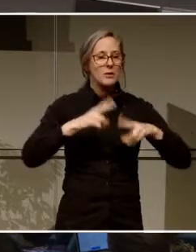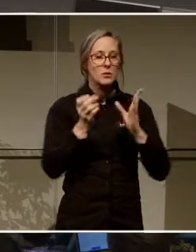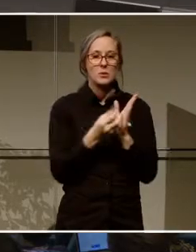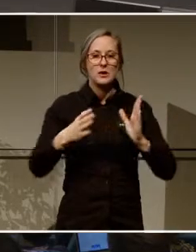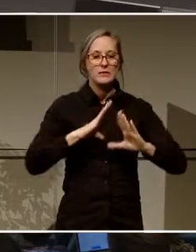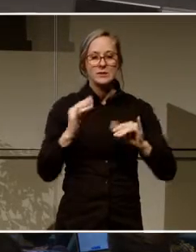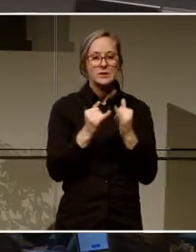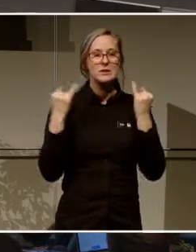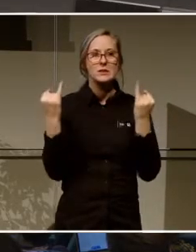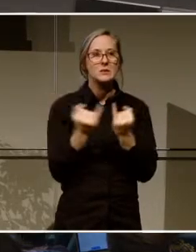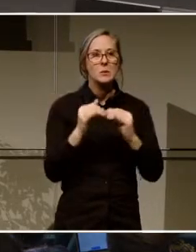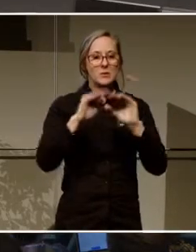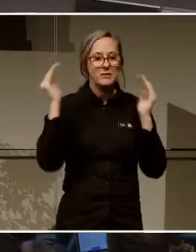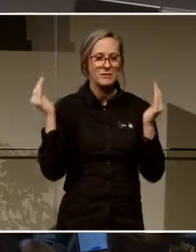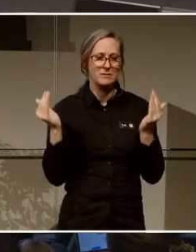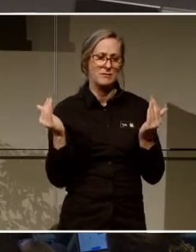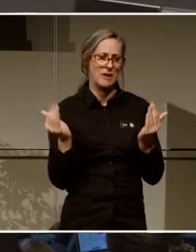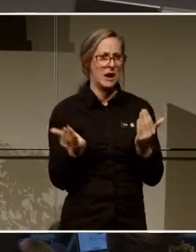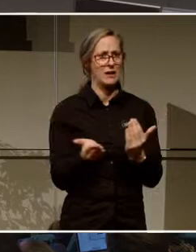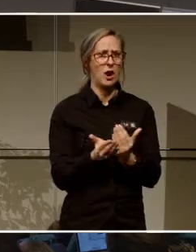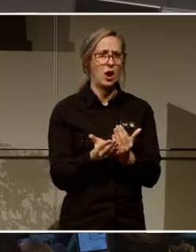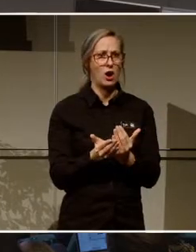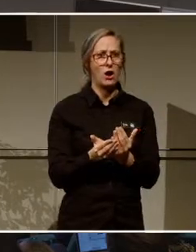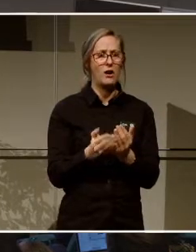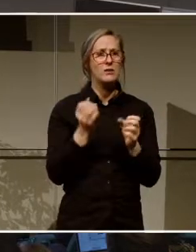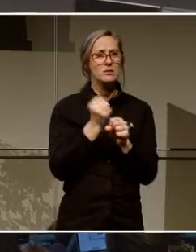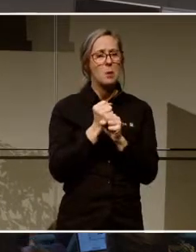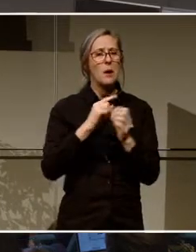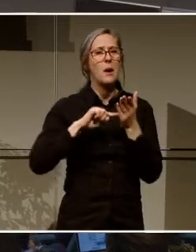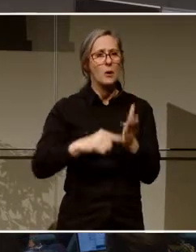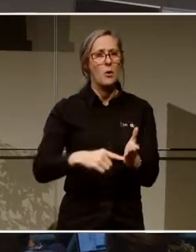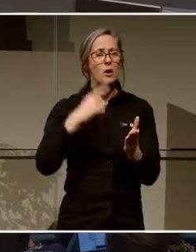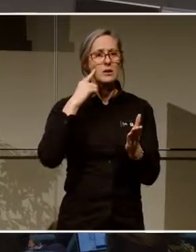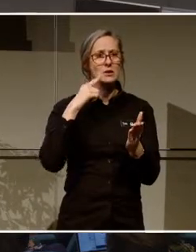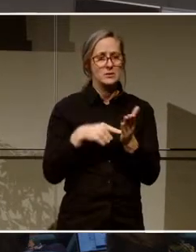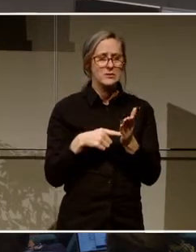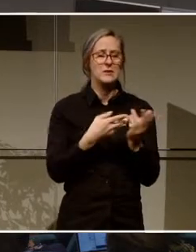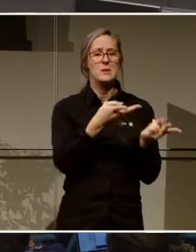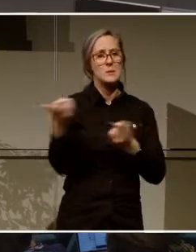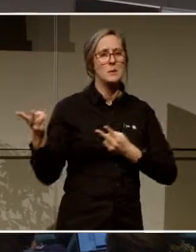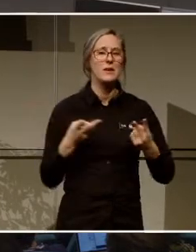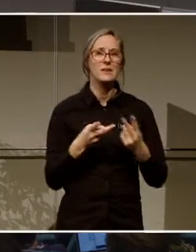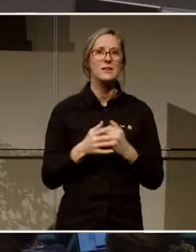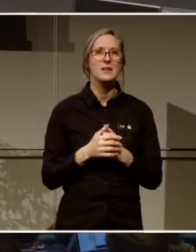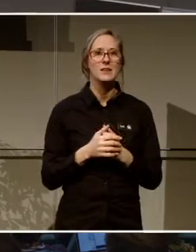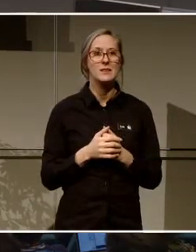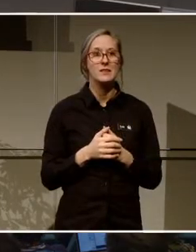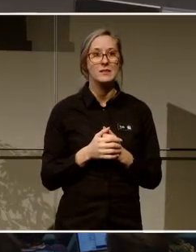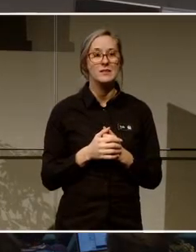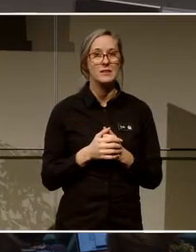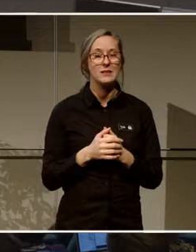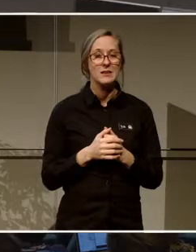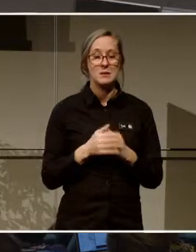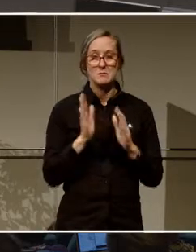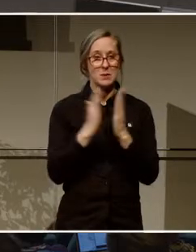världen, höll jag på att säga, som jobbar så hårt med just demokrati som biblioteken.